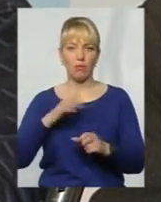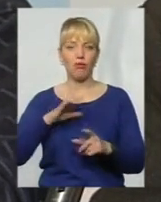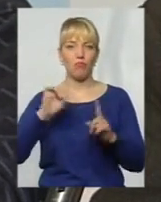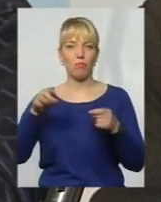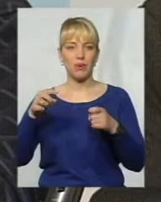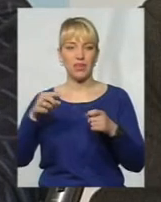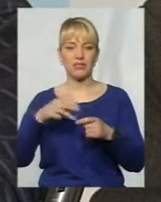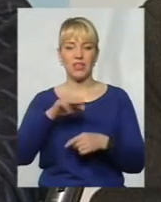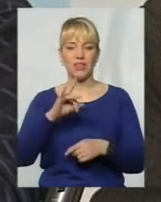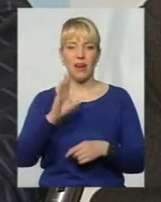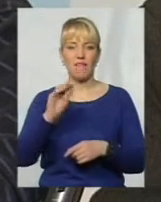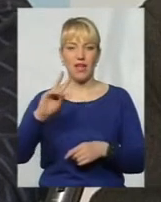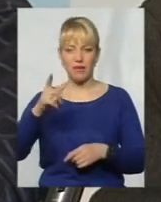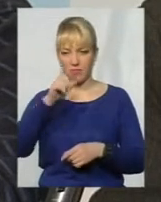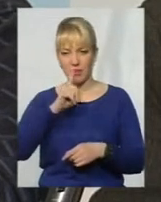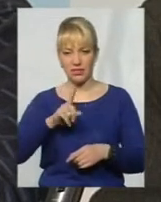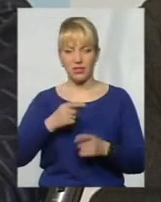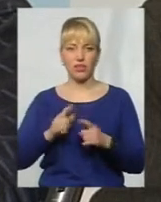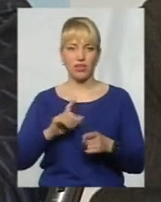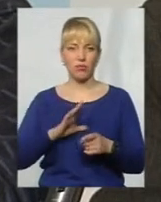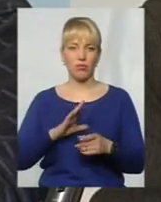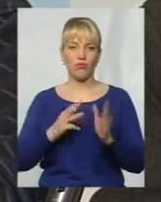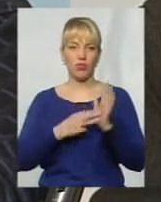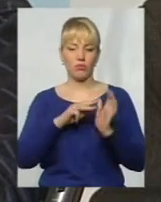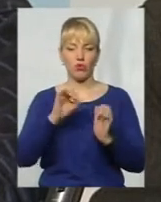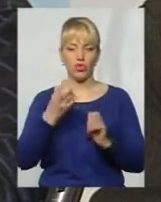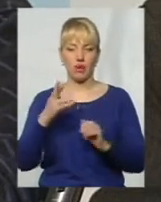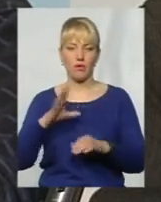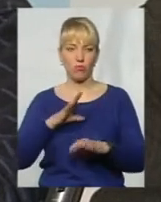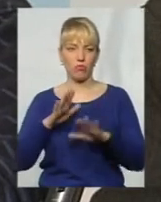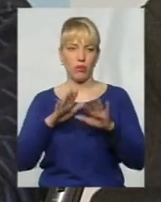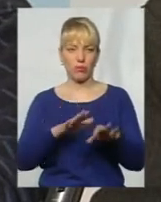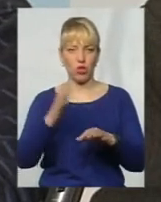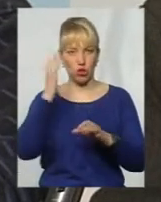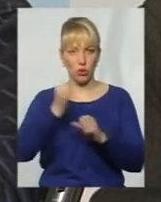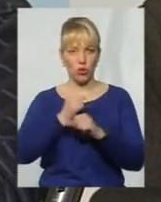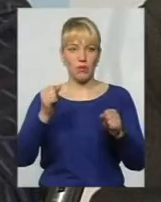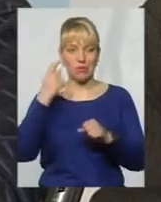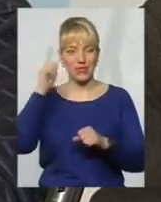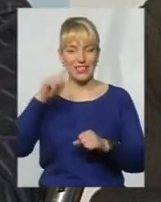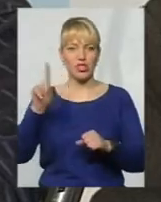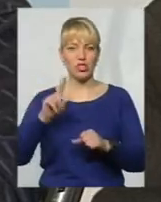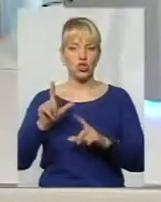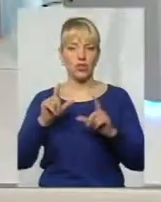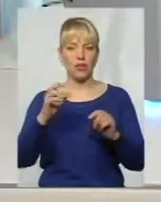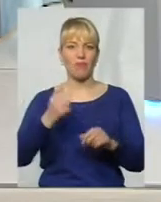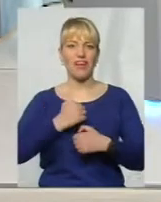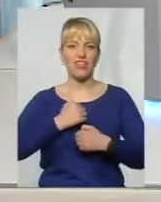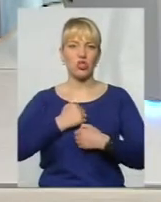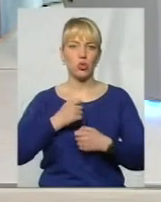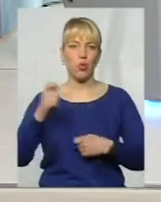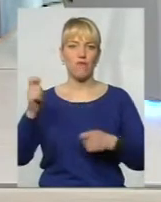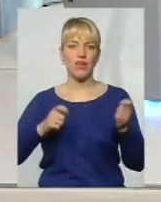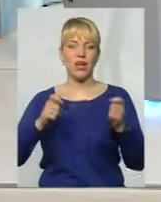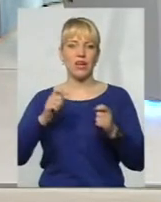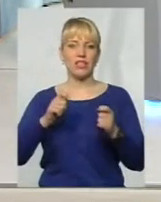вже в червні місяці, 8 червня ми були в Чорнобилі, ми знали, що ми їдемо на військові збори. Коли приїхали, ми нам сказали, що ми